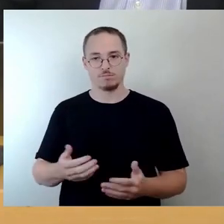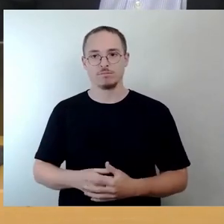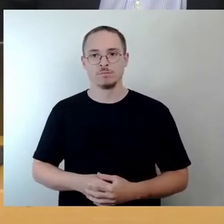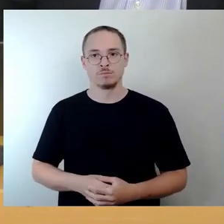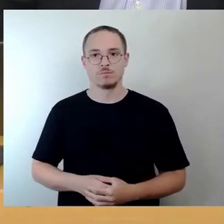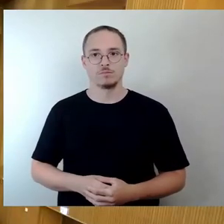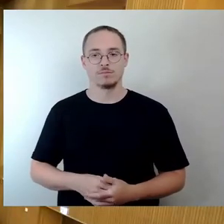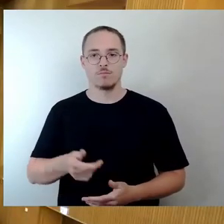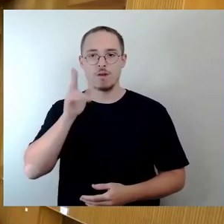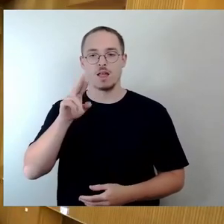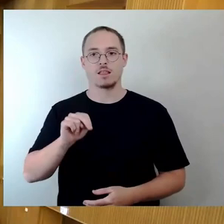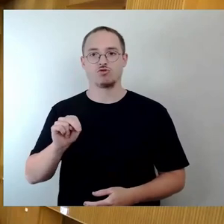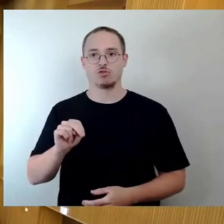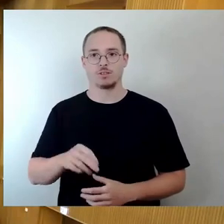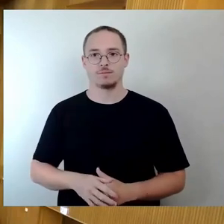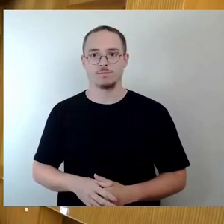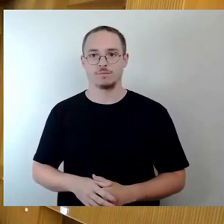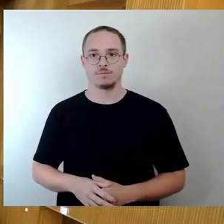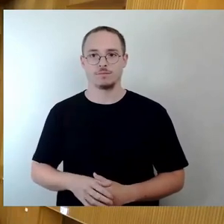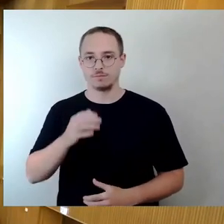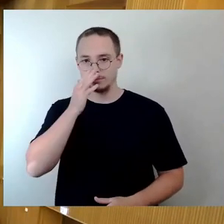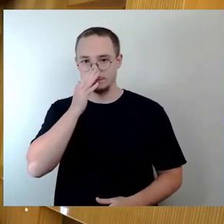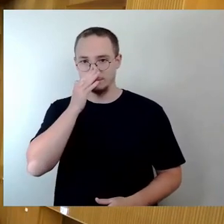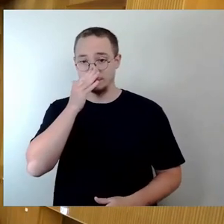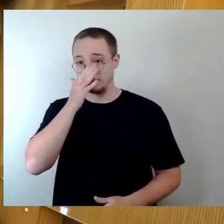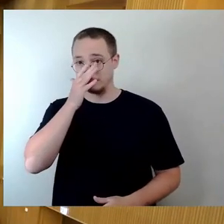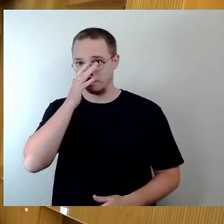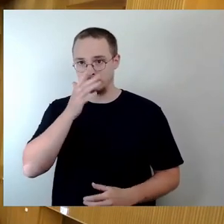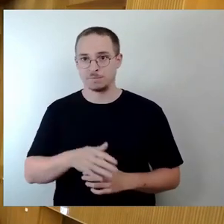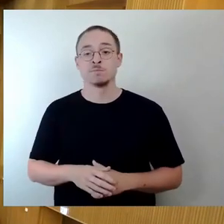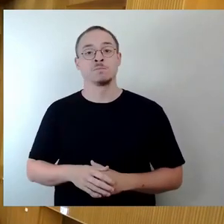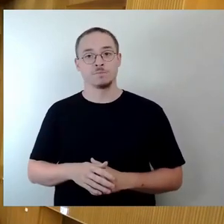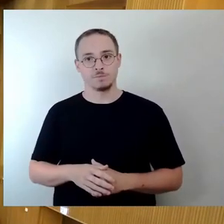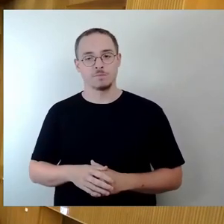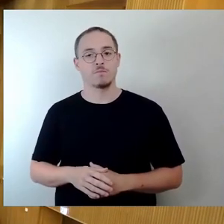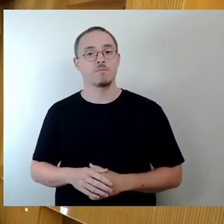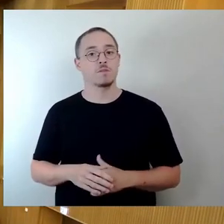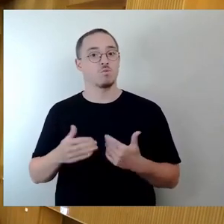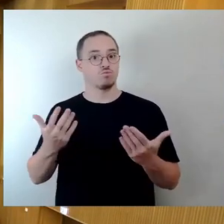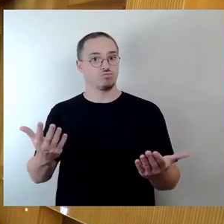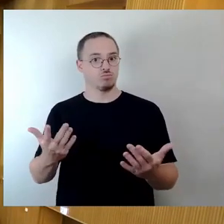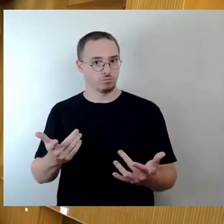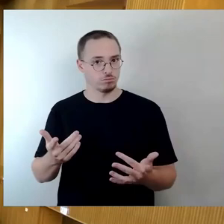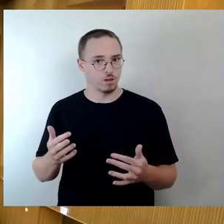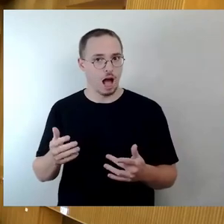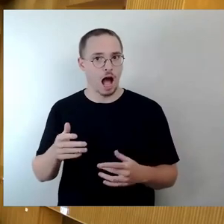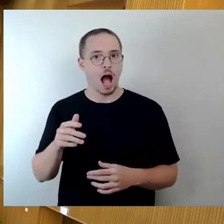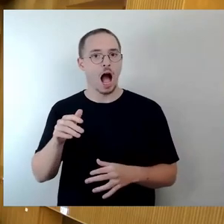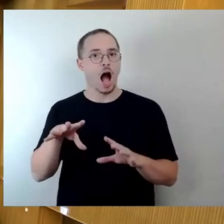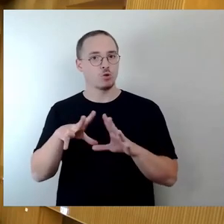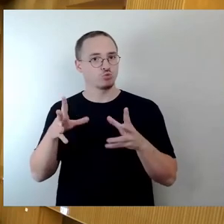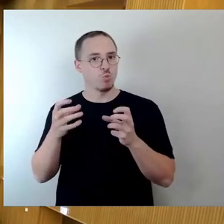Ja, sehr geehrter Herr erster Bürgermeister, die Augsburger Straße ist eine Wohngebietsstraße mit Rechts- vor Linksverkehr und einem